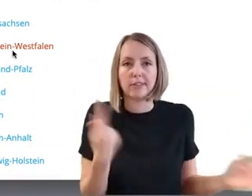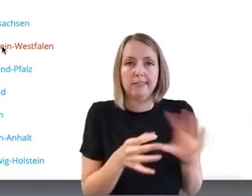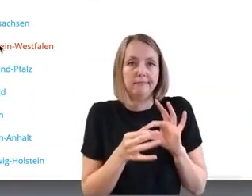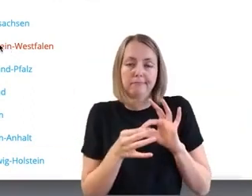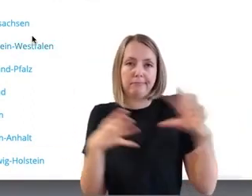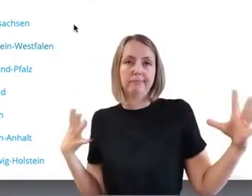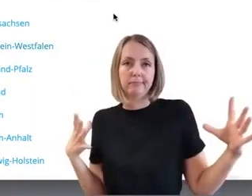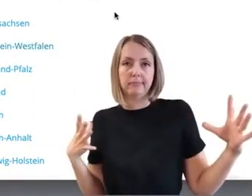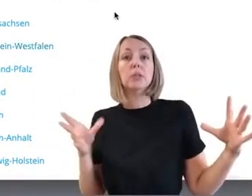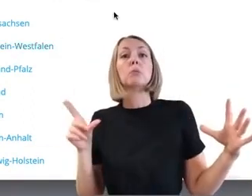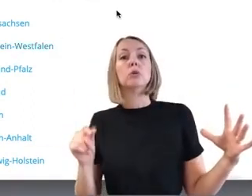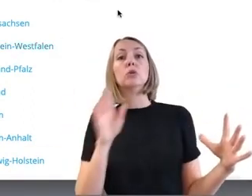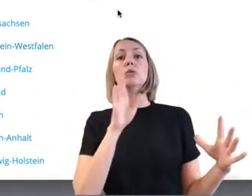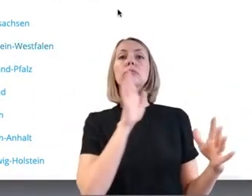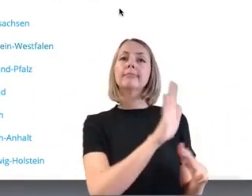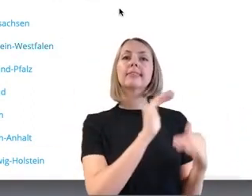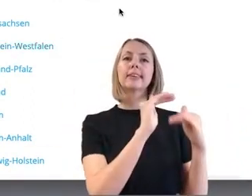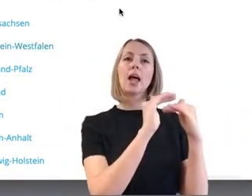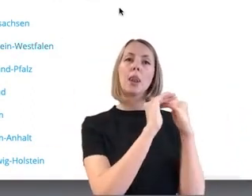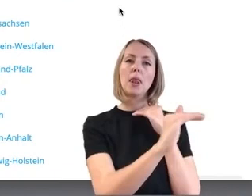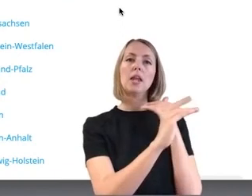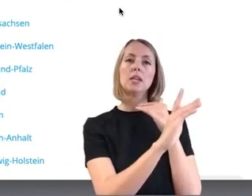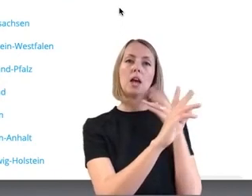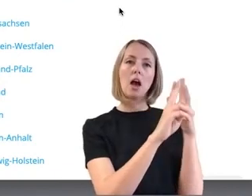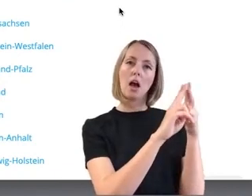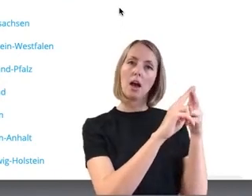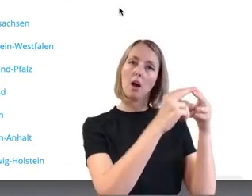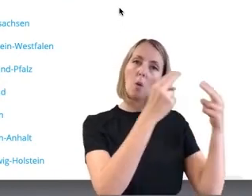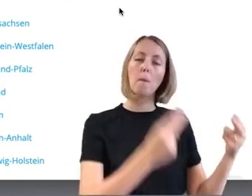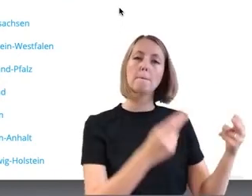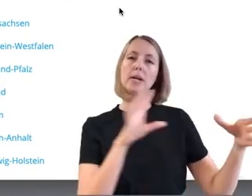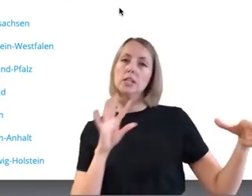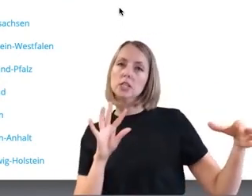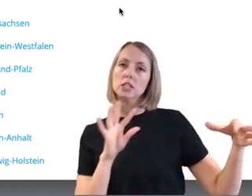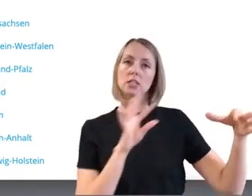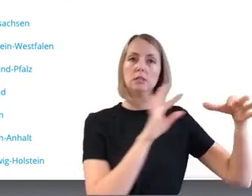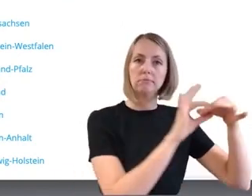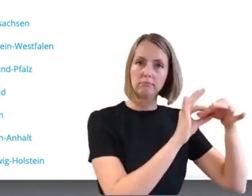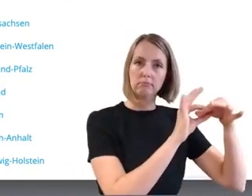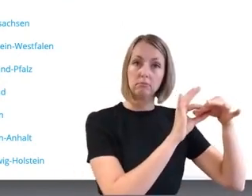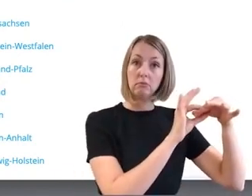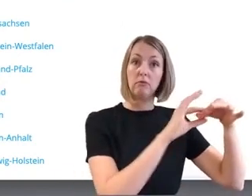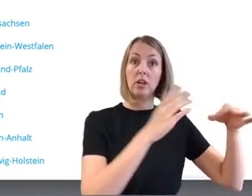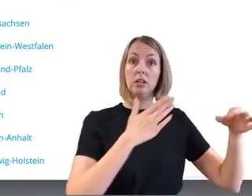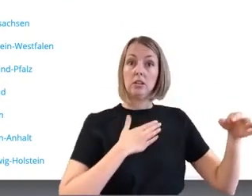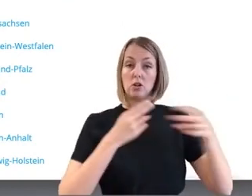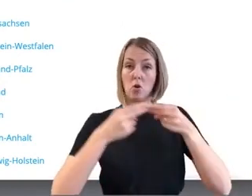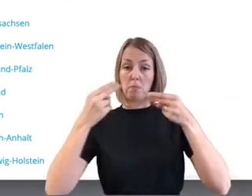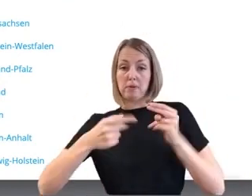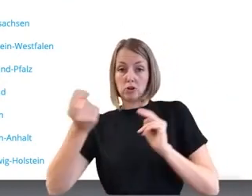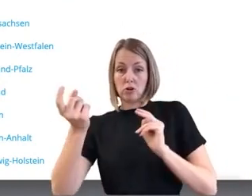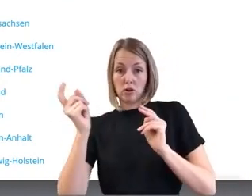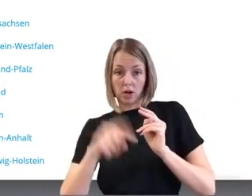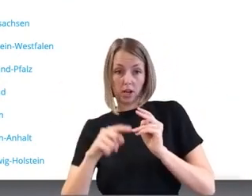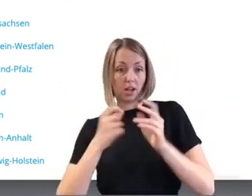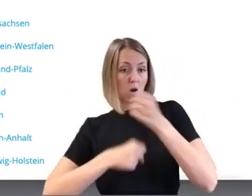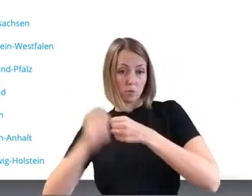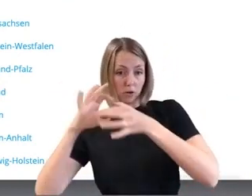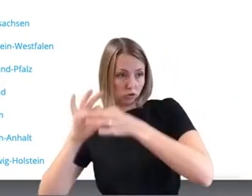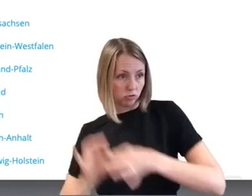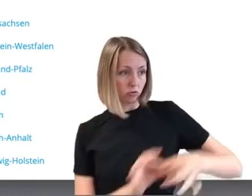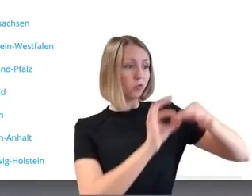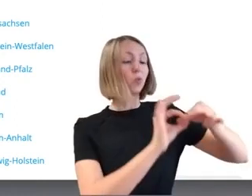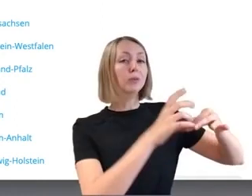genommen über die Länderseite und sucht sich mehr Informationen da, wo es sein soll. Ja. Und